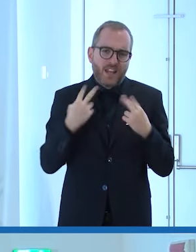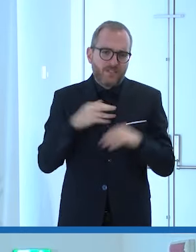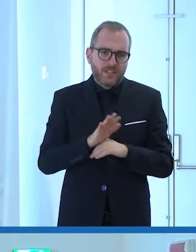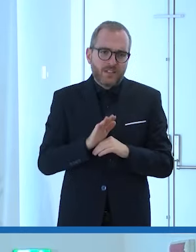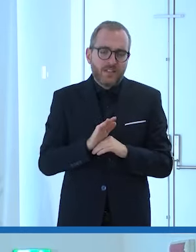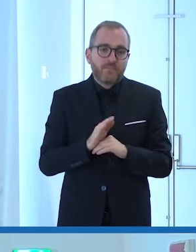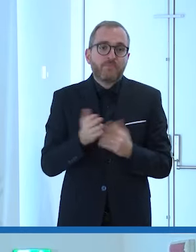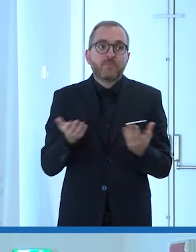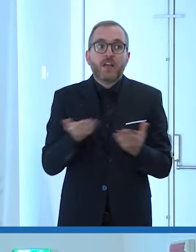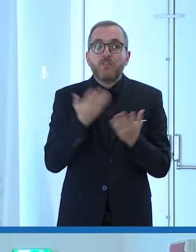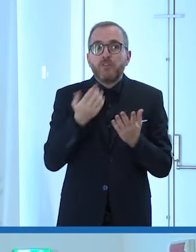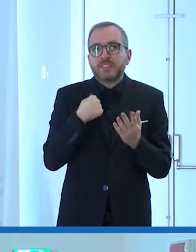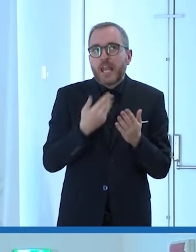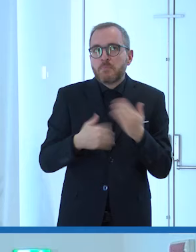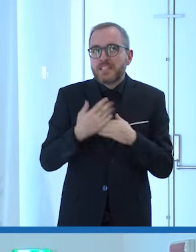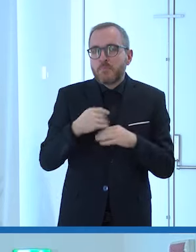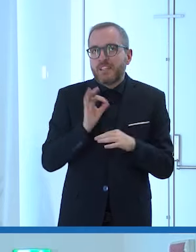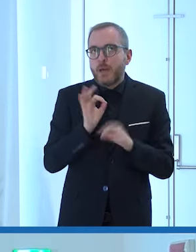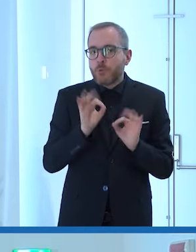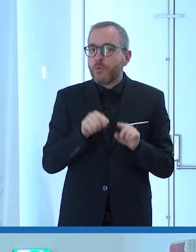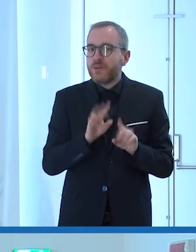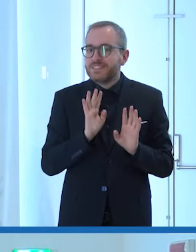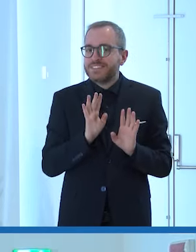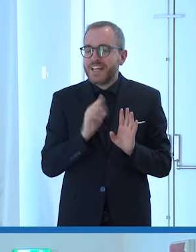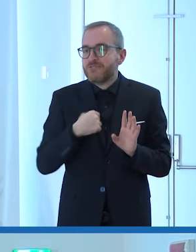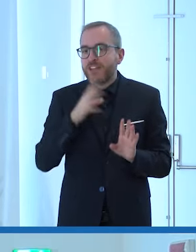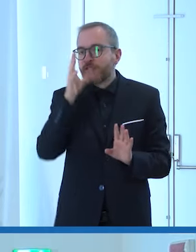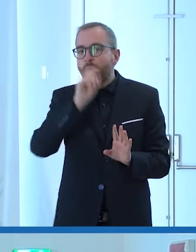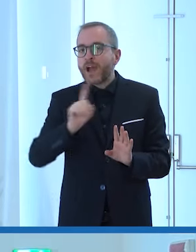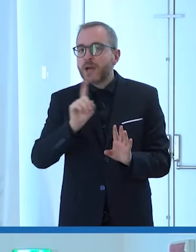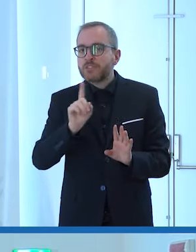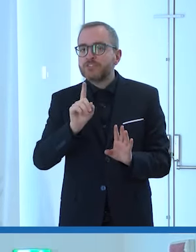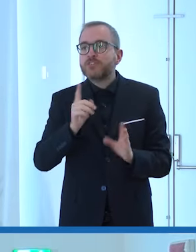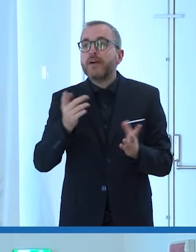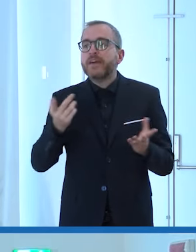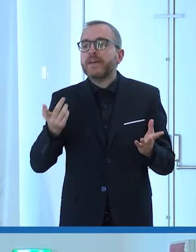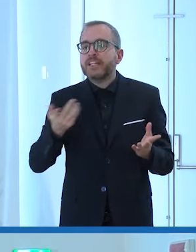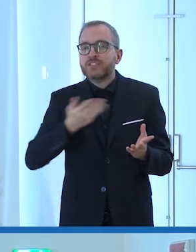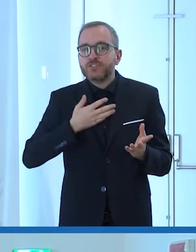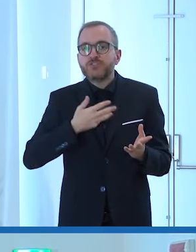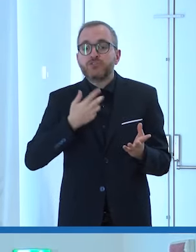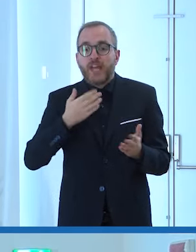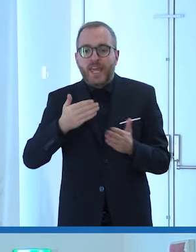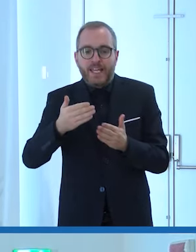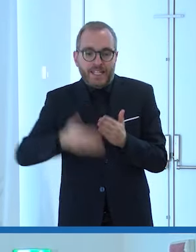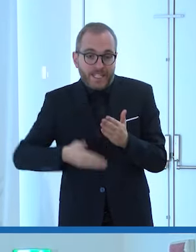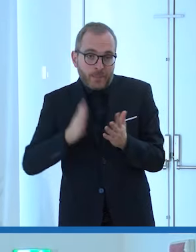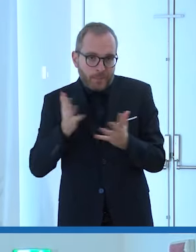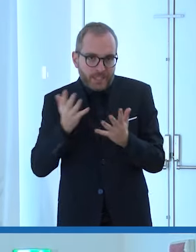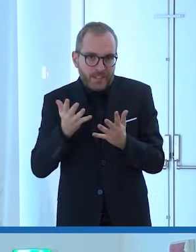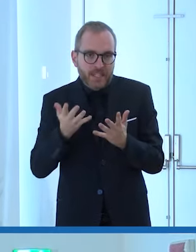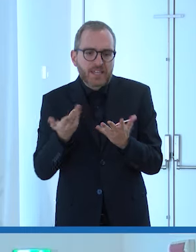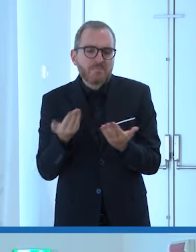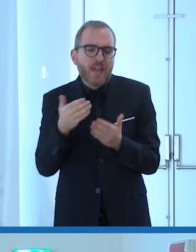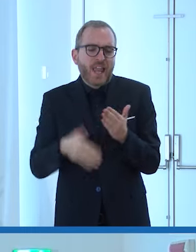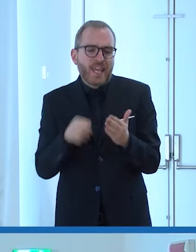quindi forse il mio handicap è proprio questo non capire che a volte ci sono dei limiti ma non